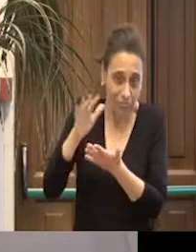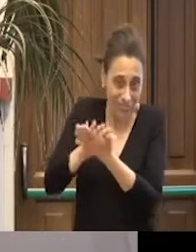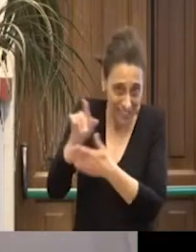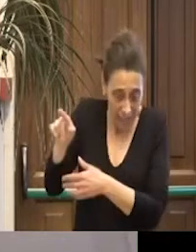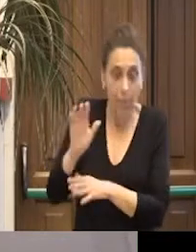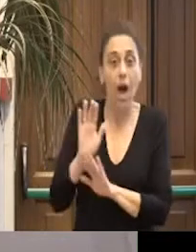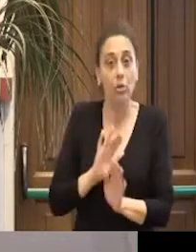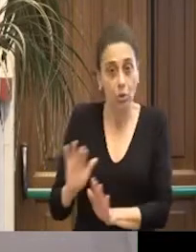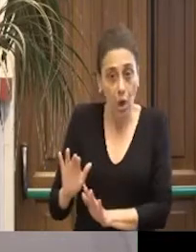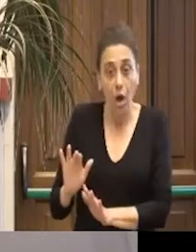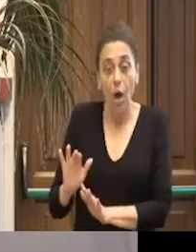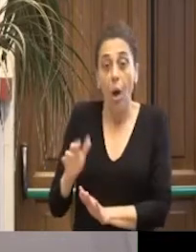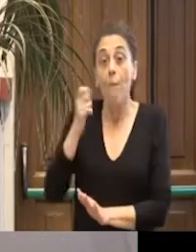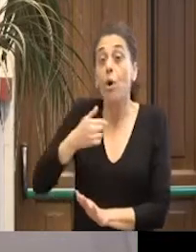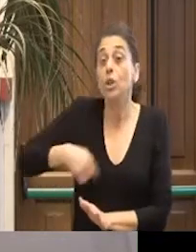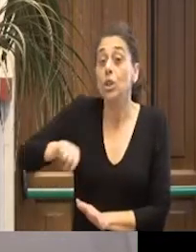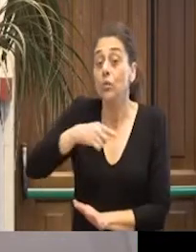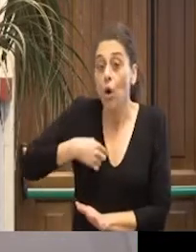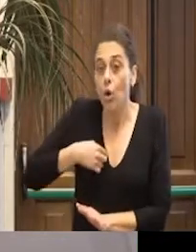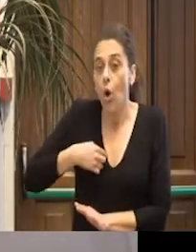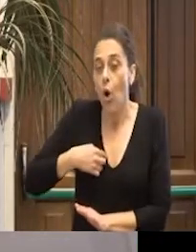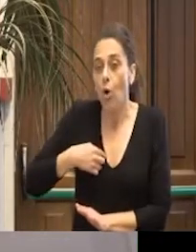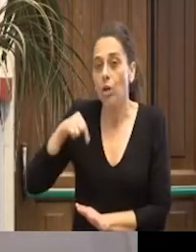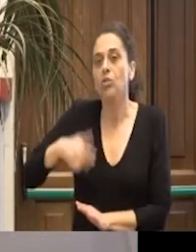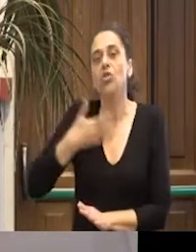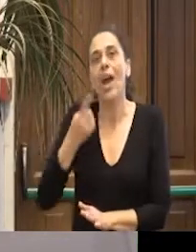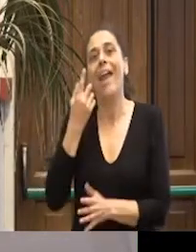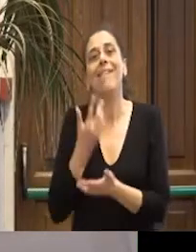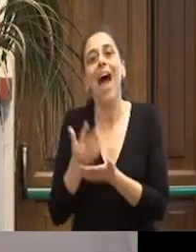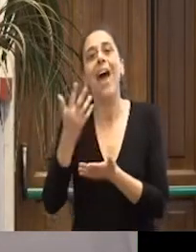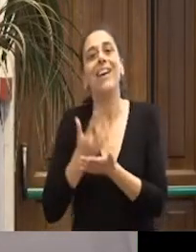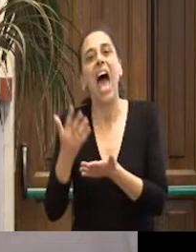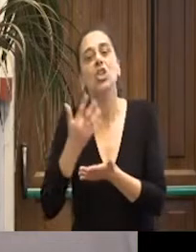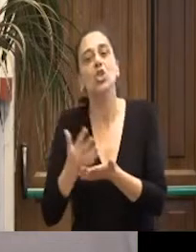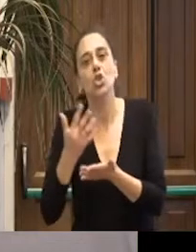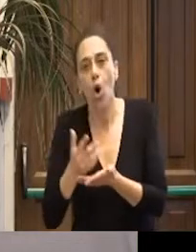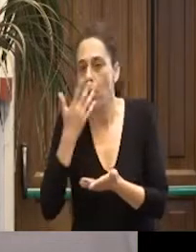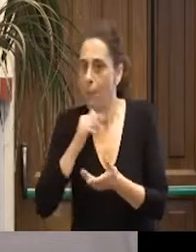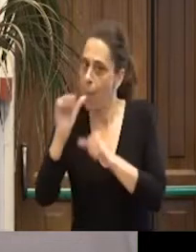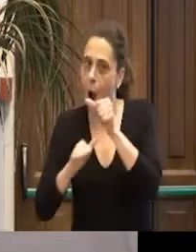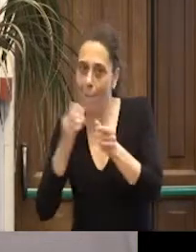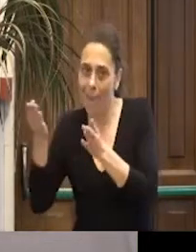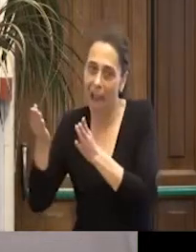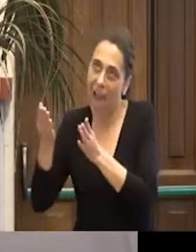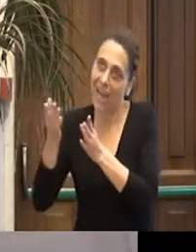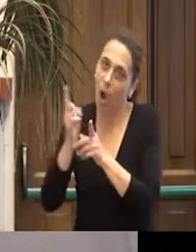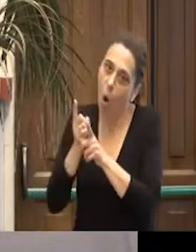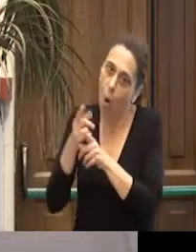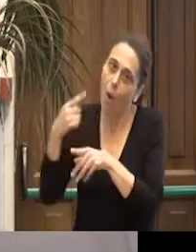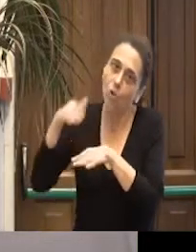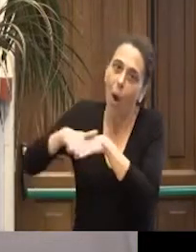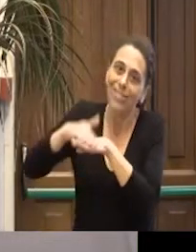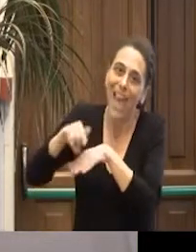perché noi dobbiamo contribuire a invertire la tendenza di una narrazione e anche qui l'etica della sconfitta va